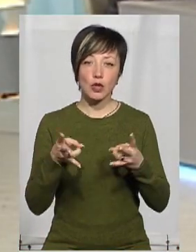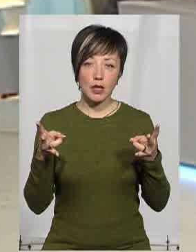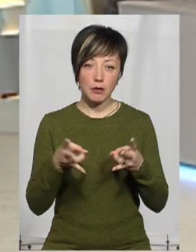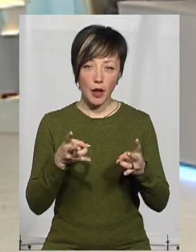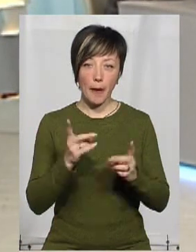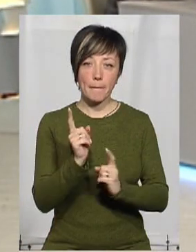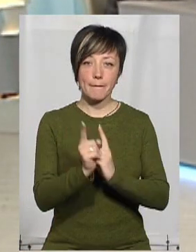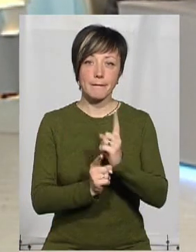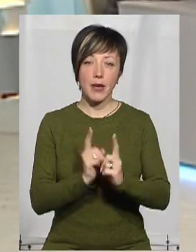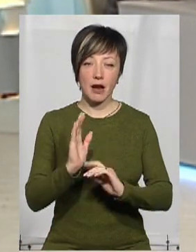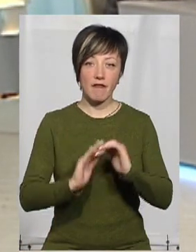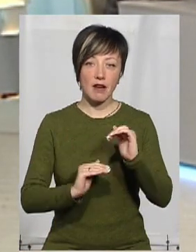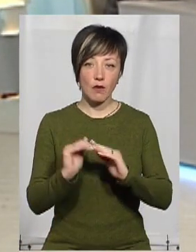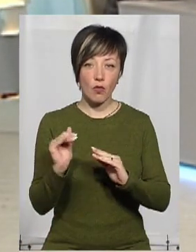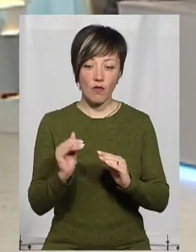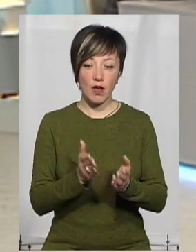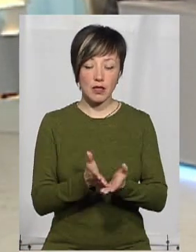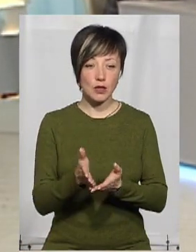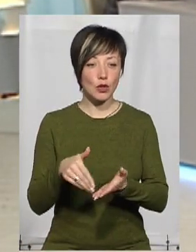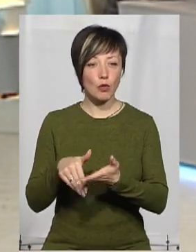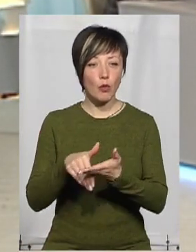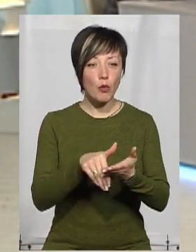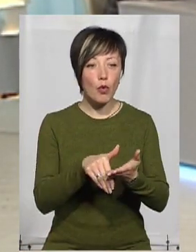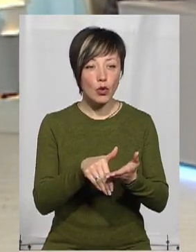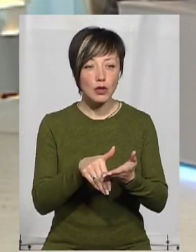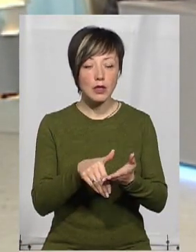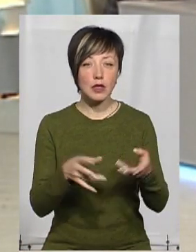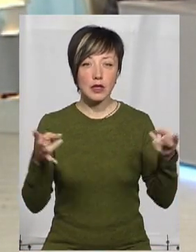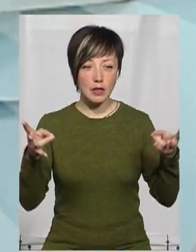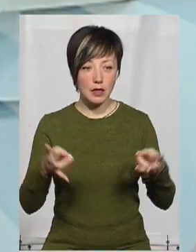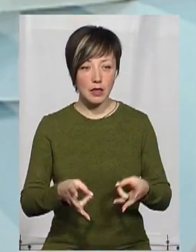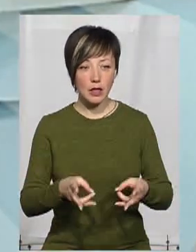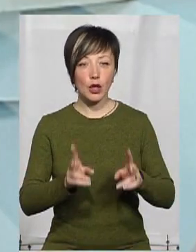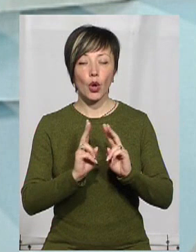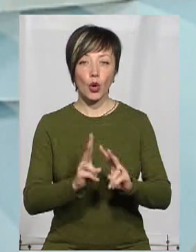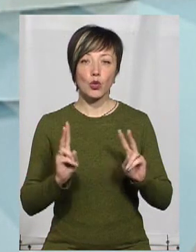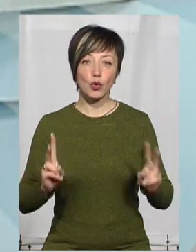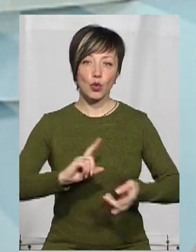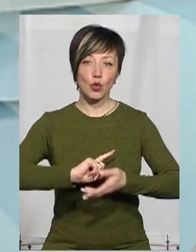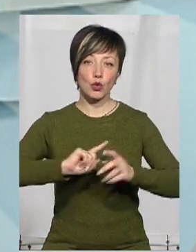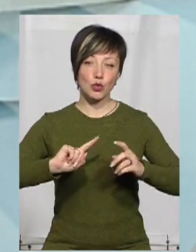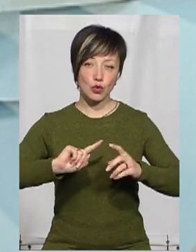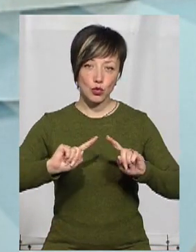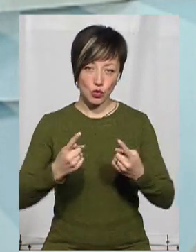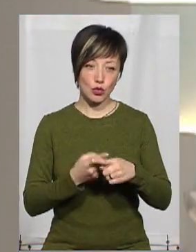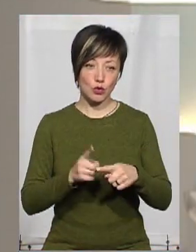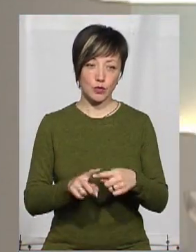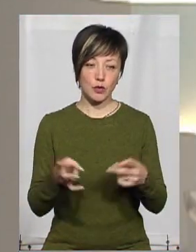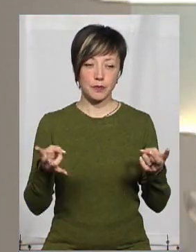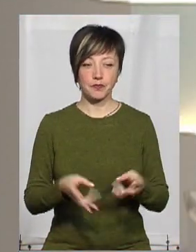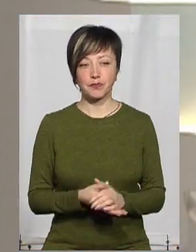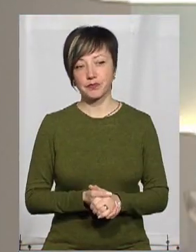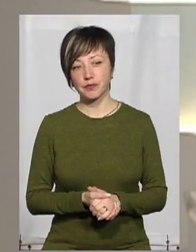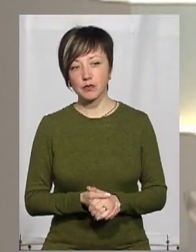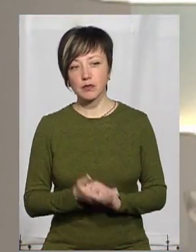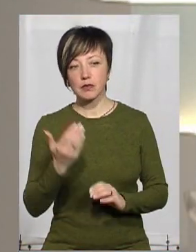перекваліфікуватися і допомогти якомога тим, хто вкрай цього потребує. Ви назвали тих,